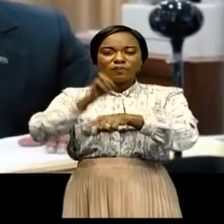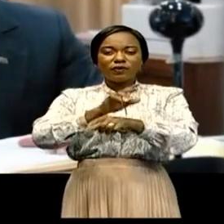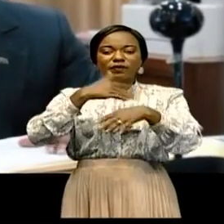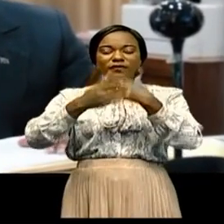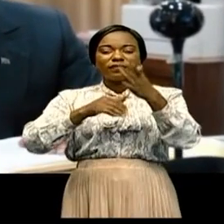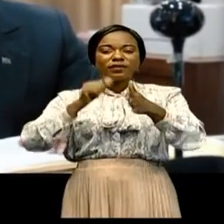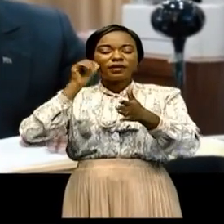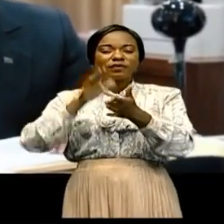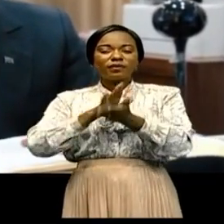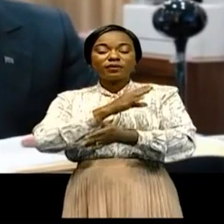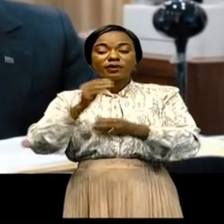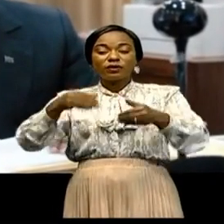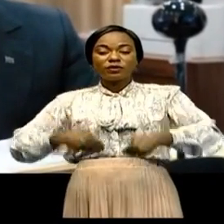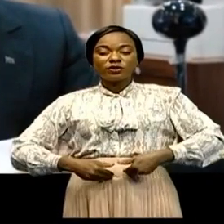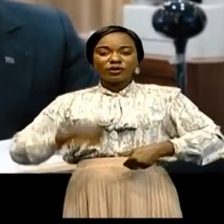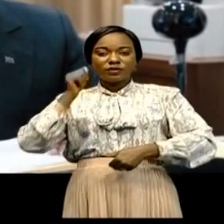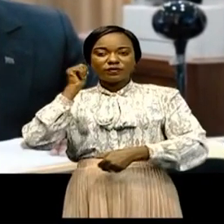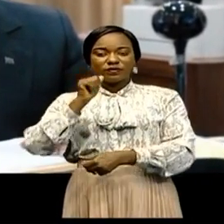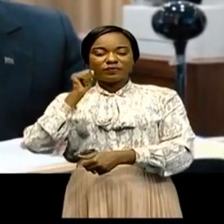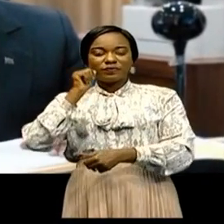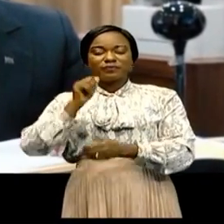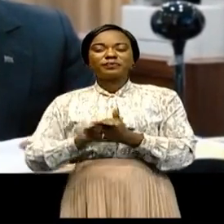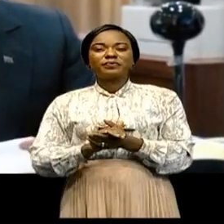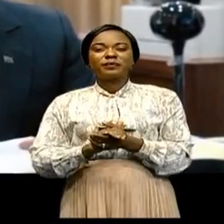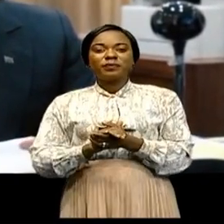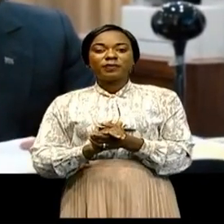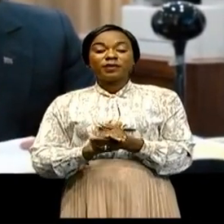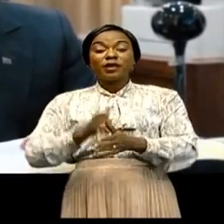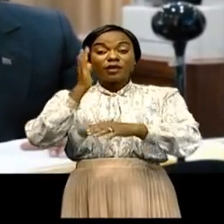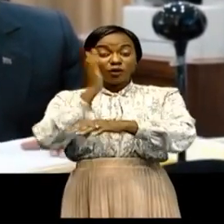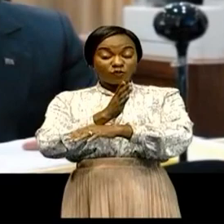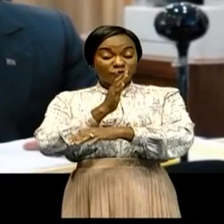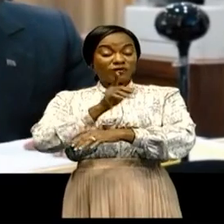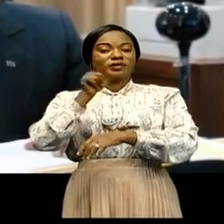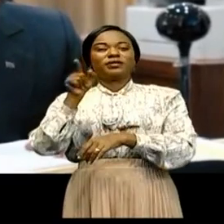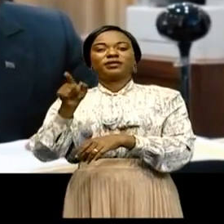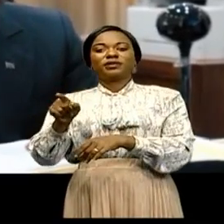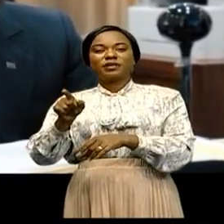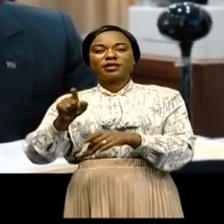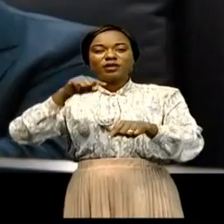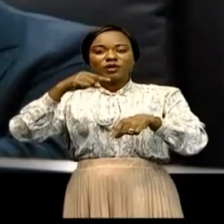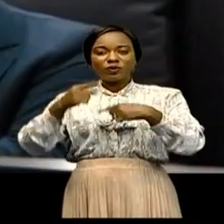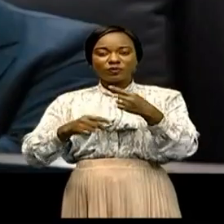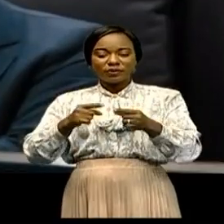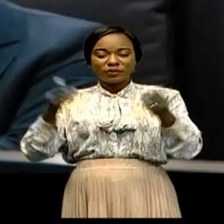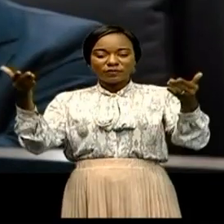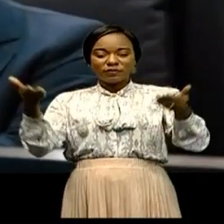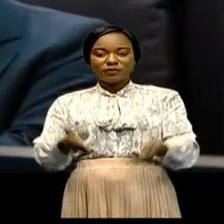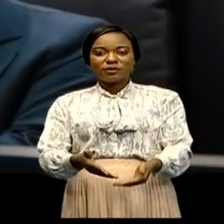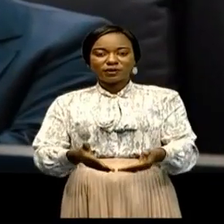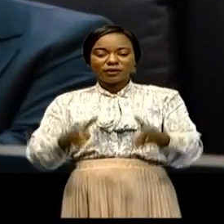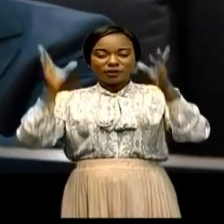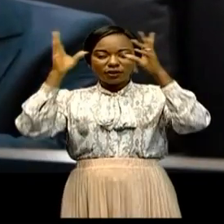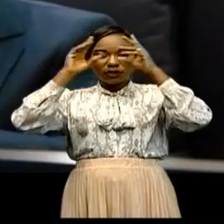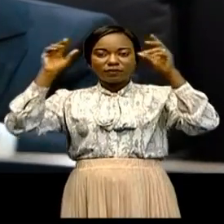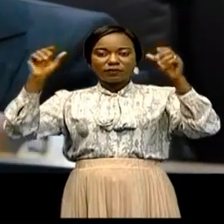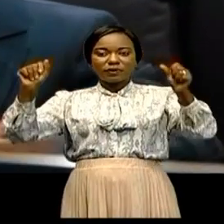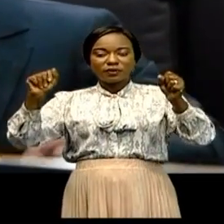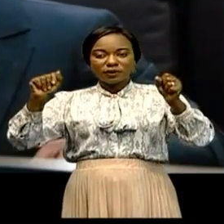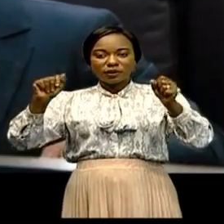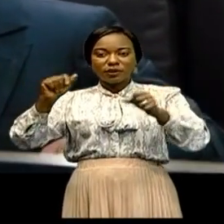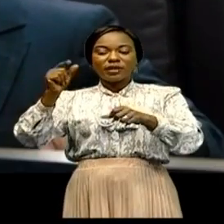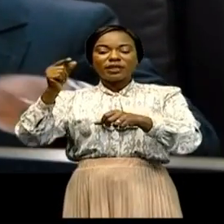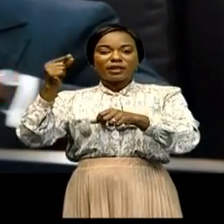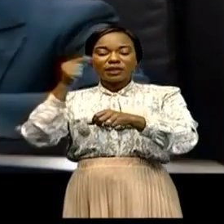femme et à la jeune fille. Cette conférence s'est tenue en présence des présidents du Ghana,